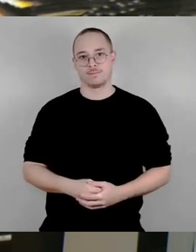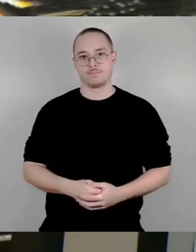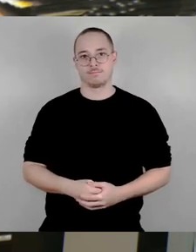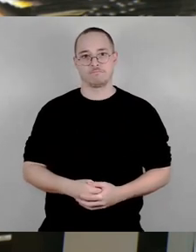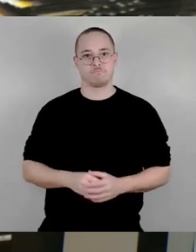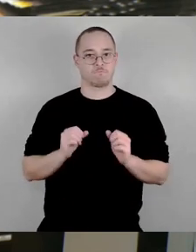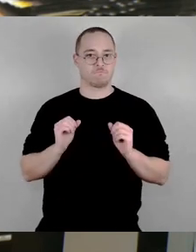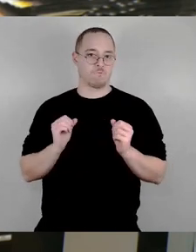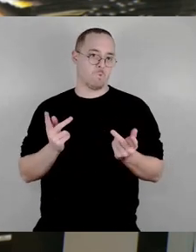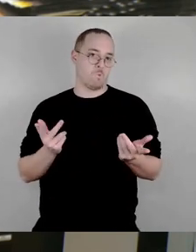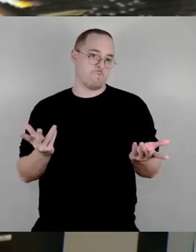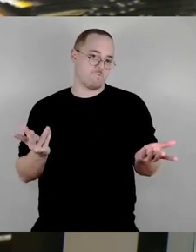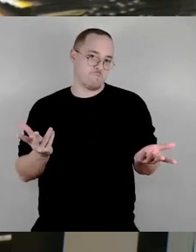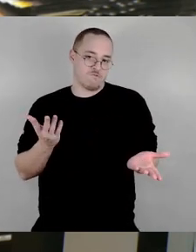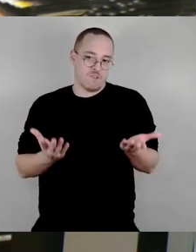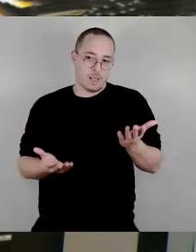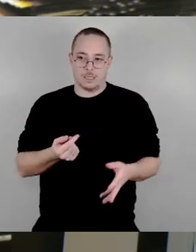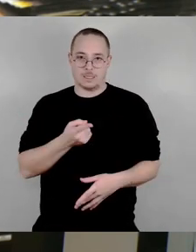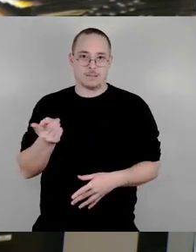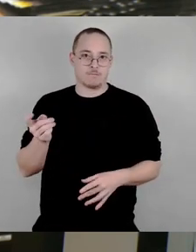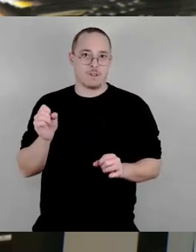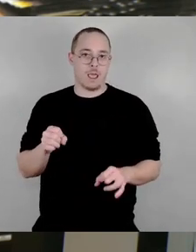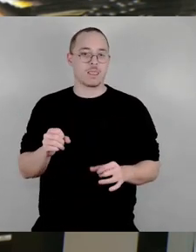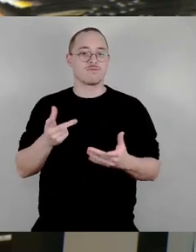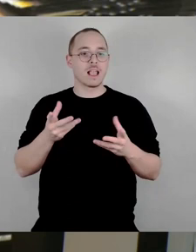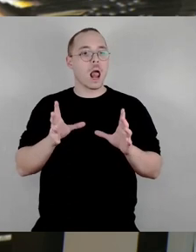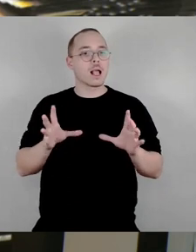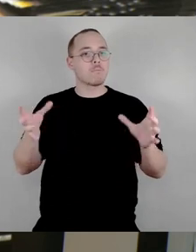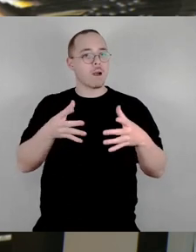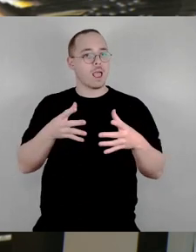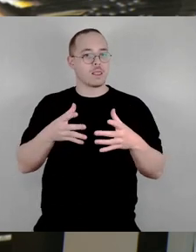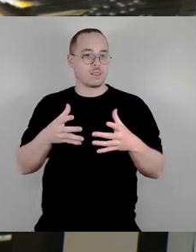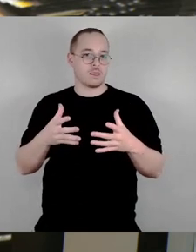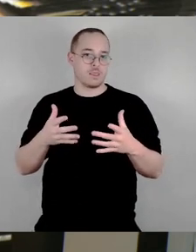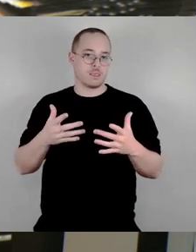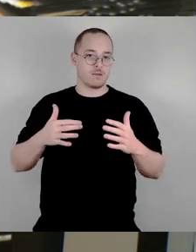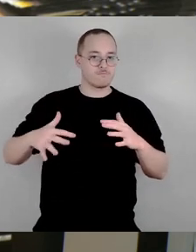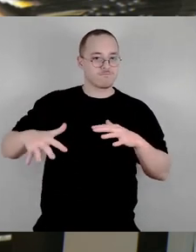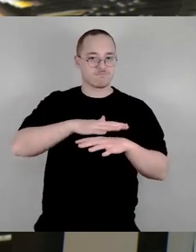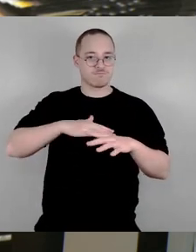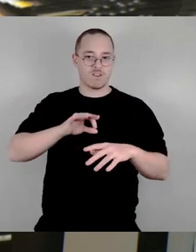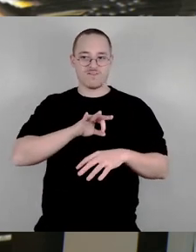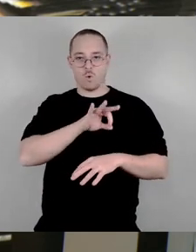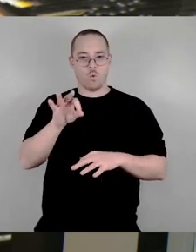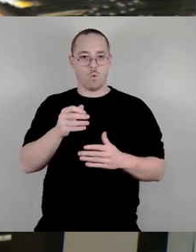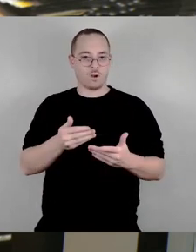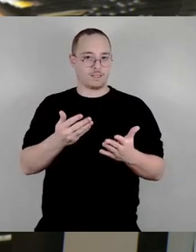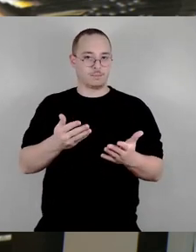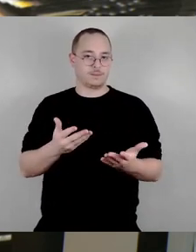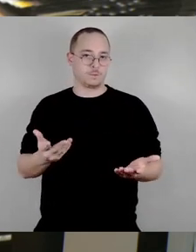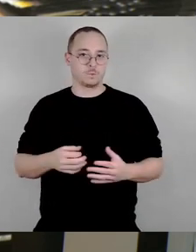Gewinnabsichten, die da dahinterstehen, überhaupt kein Abbruch. Das ist ein Lippenbekenntnis zu dieser